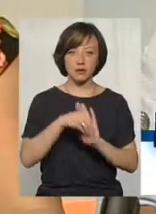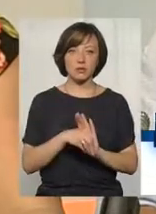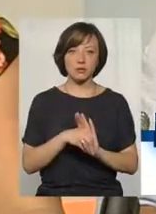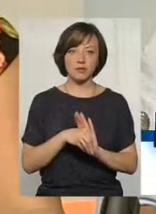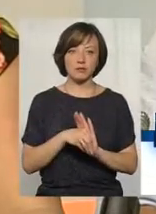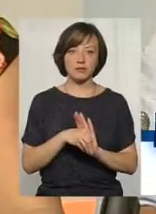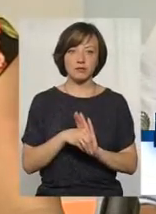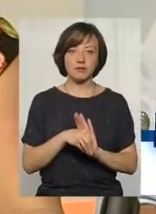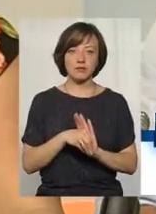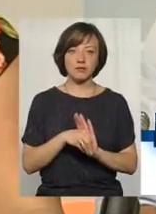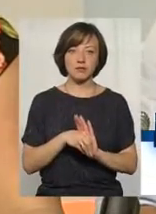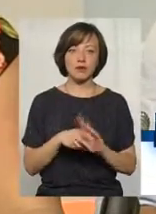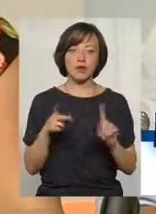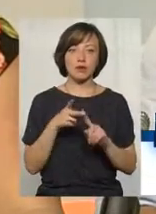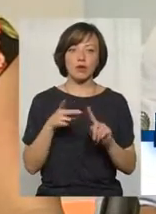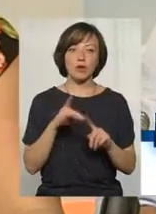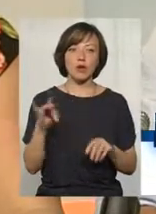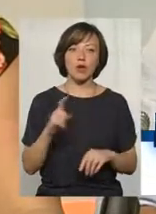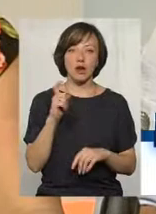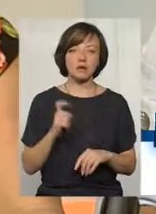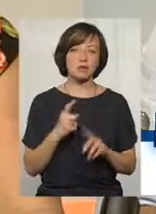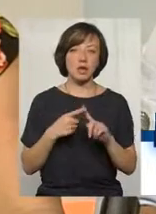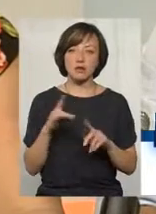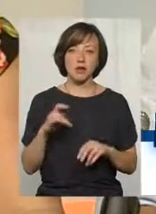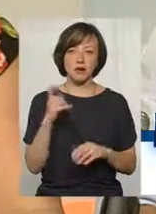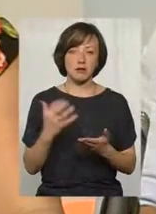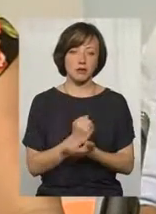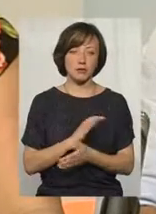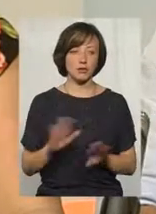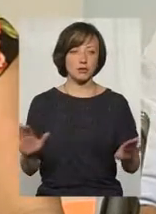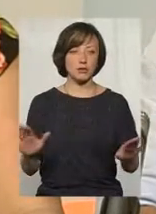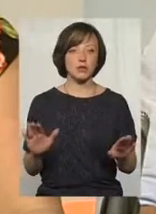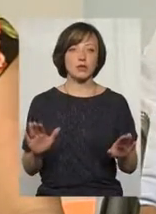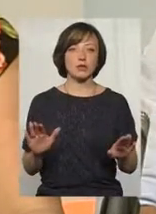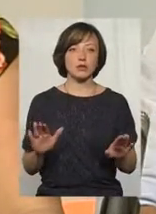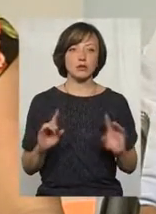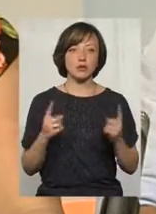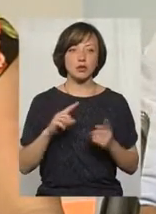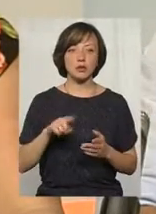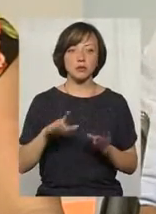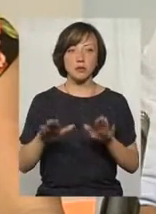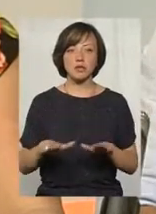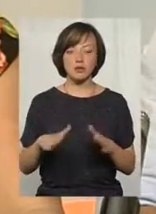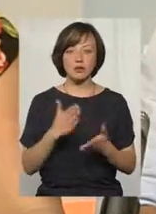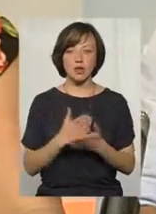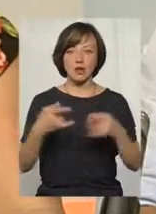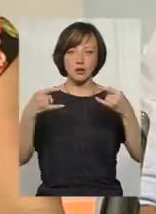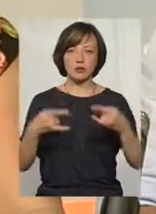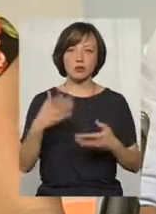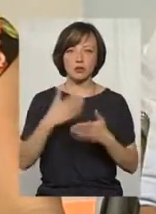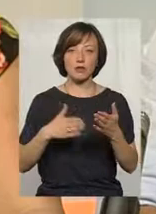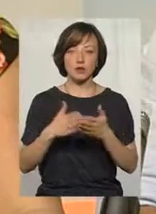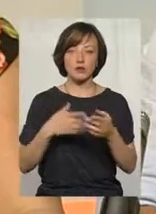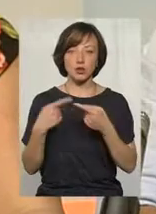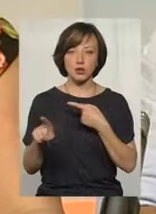я вхожу, так. Прийшов з другого разу. З першого разу не прийшов, не прийшов, тому що місто розташування цього екрану зовсім було